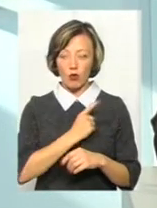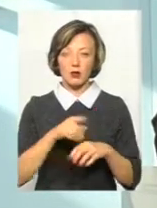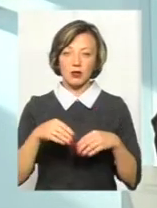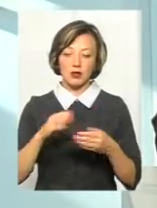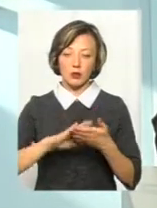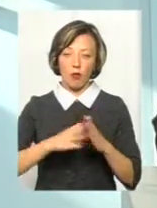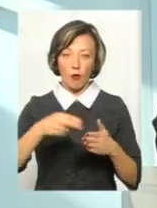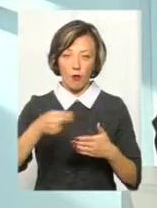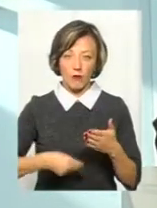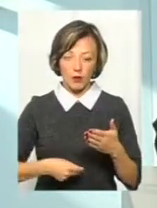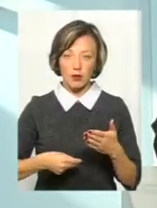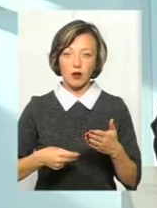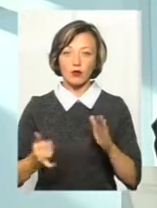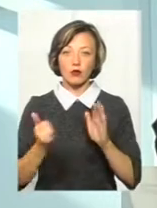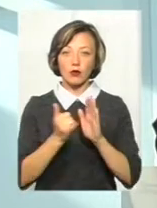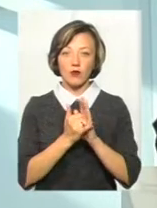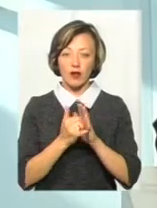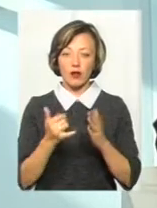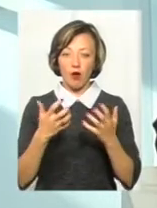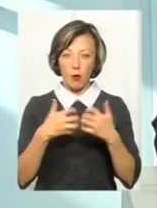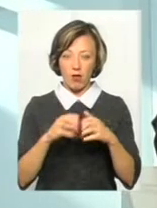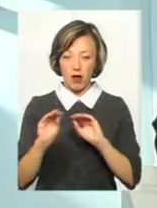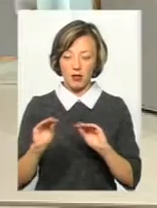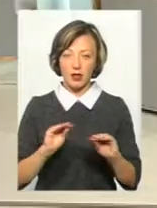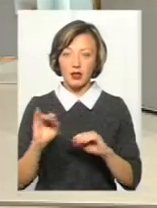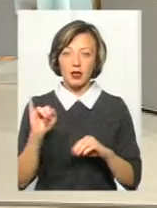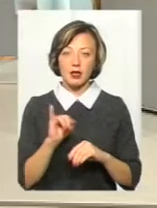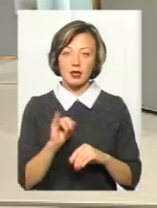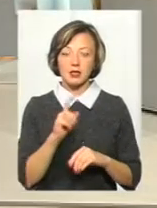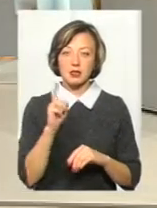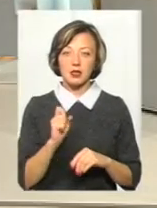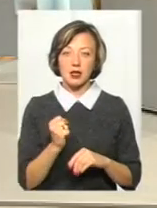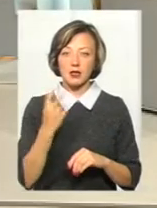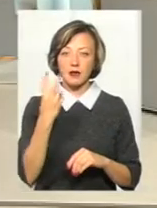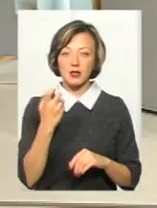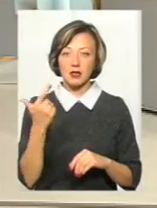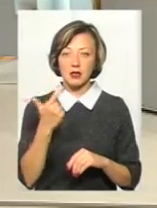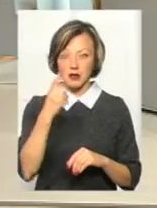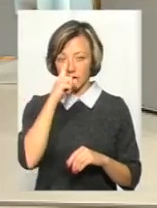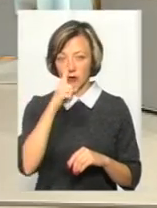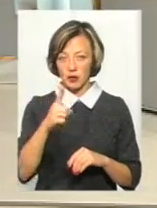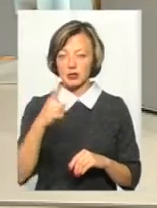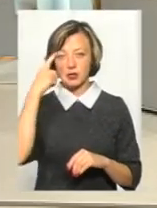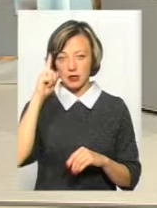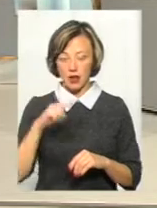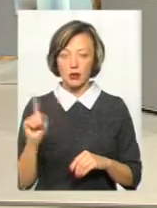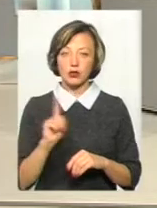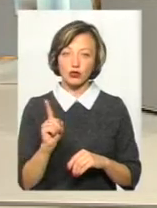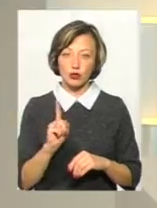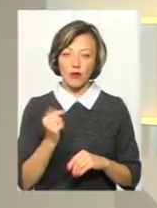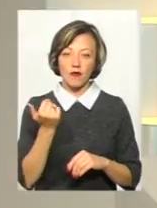Заключити договір, встановити обладнання і буквально за 200 гривень в місяць знати, що